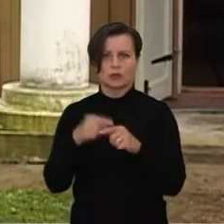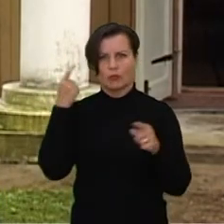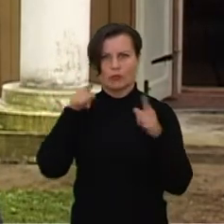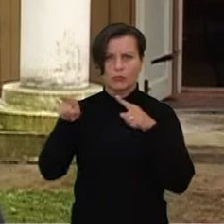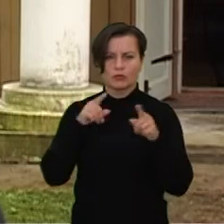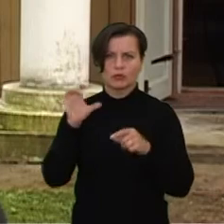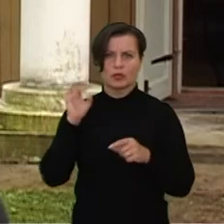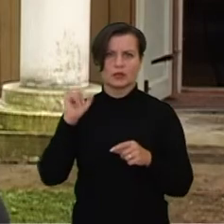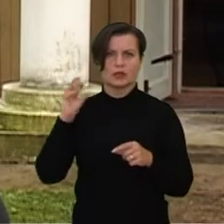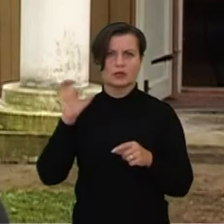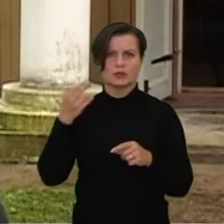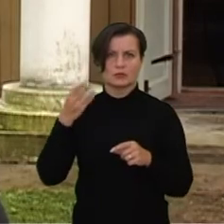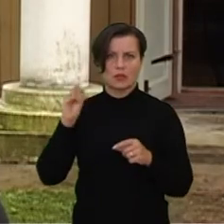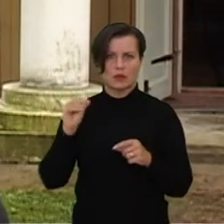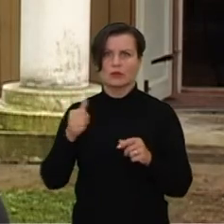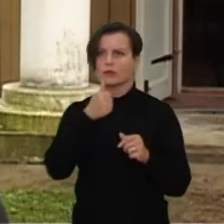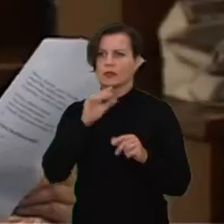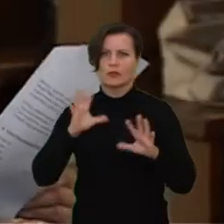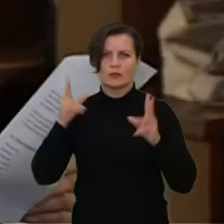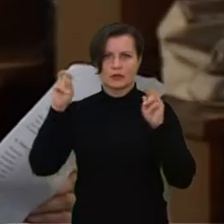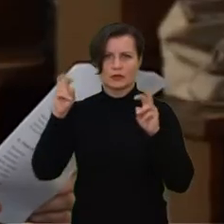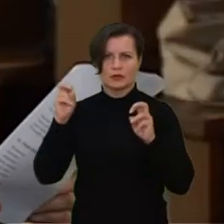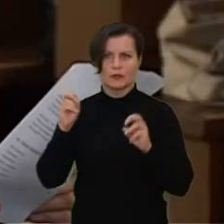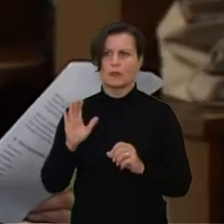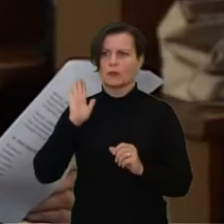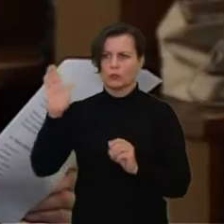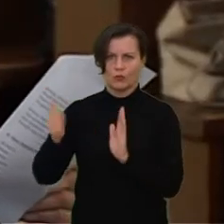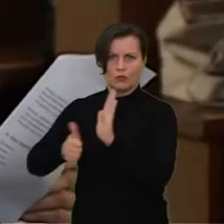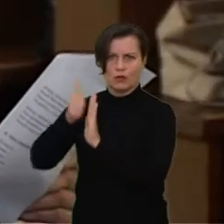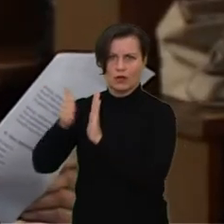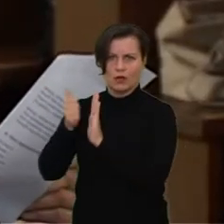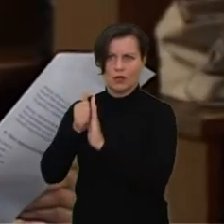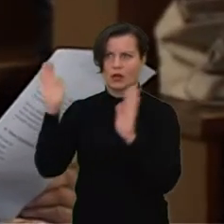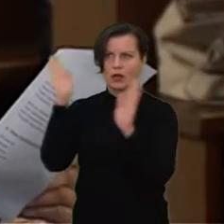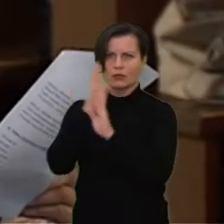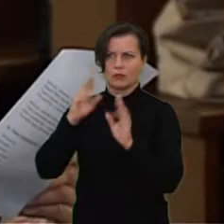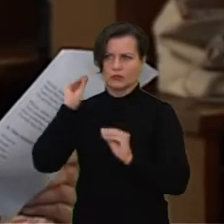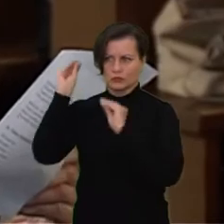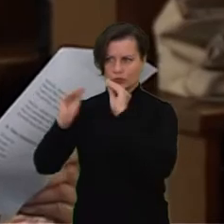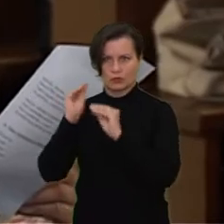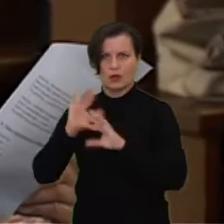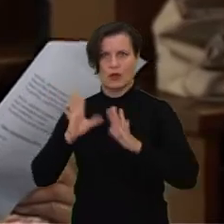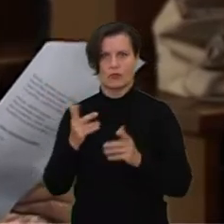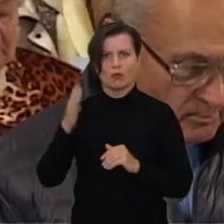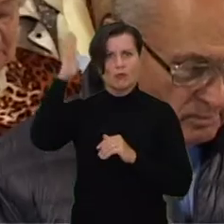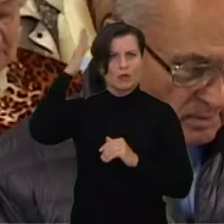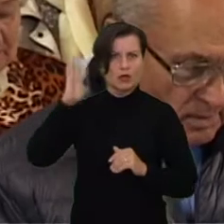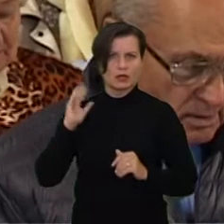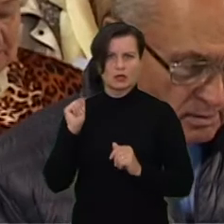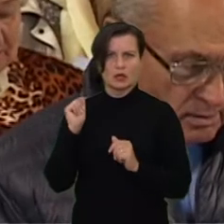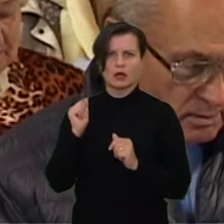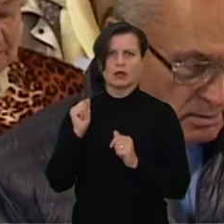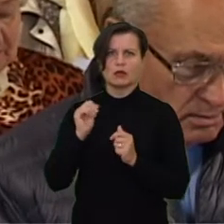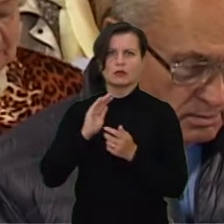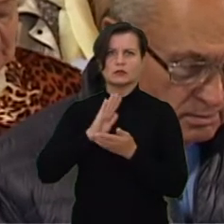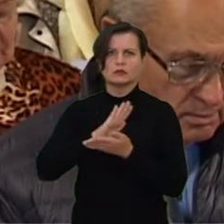įvairiausias, kurios pridėjom priedė, tokios kaip Buk pagarbintas gamtos kūrėjų arba Marijas kaišiausia Marija. Taip